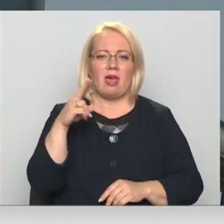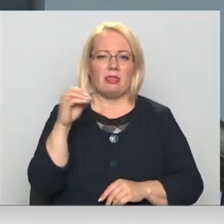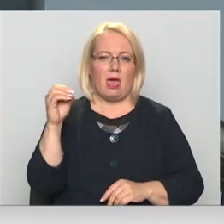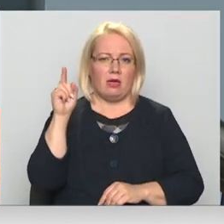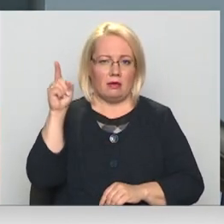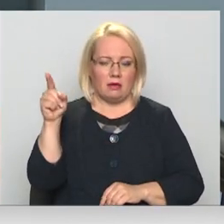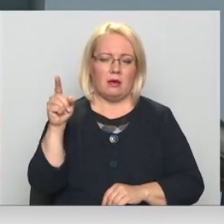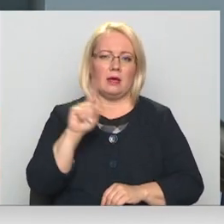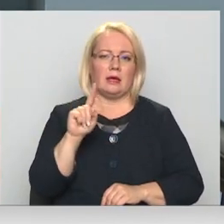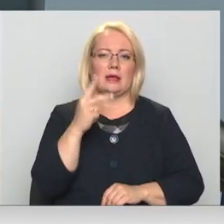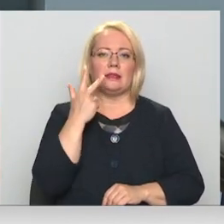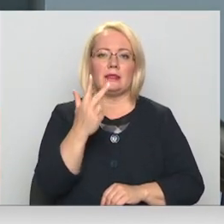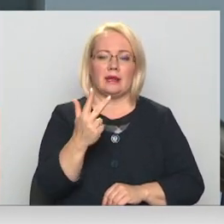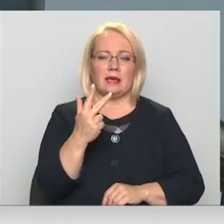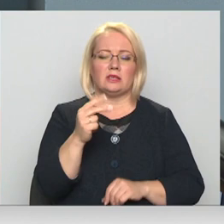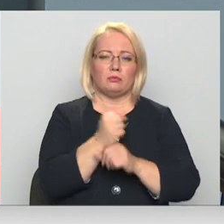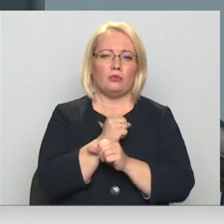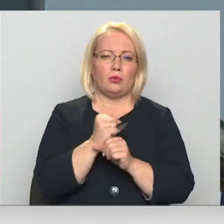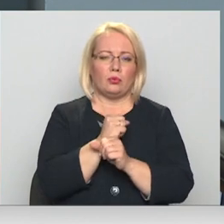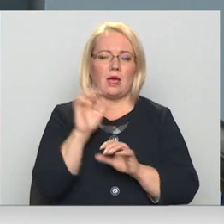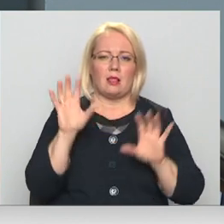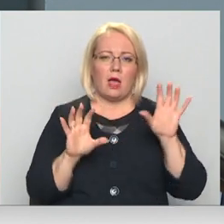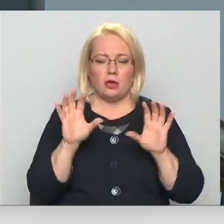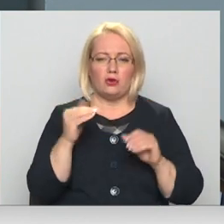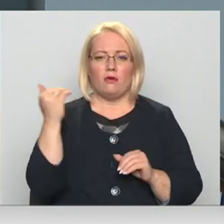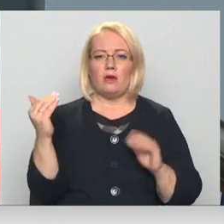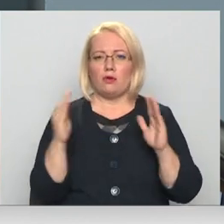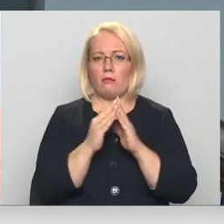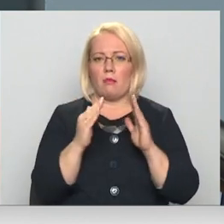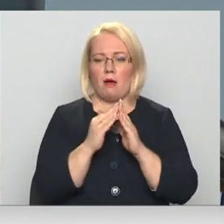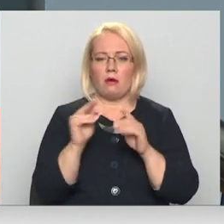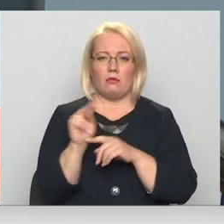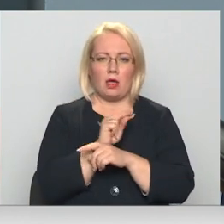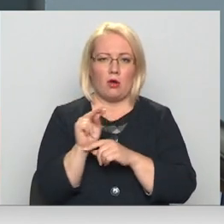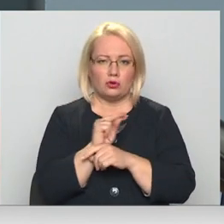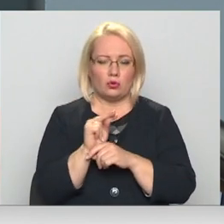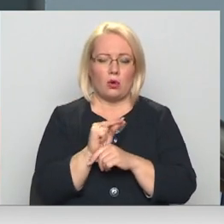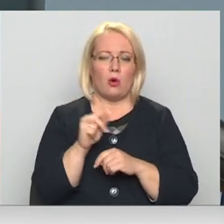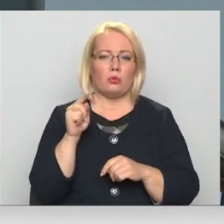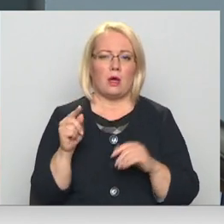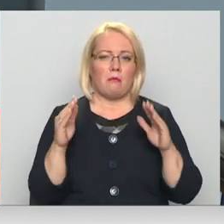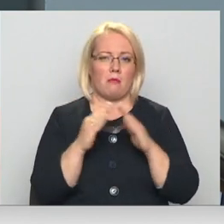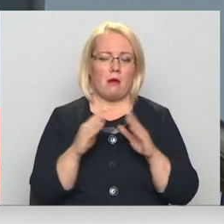tur mums ir trīs prūnie lāči, un viņu mītne pašlaika tiek rekonstruēta. Un viņu ir